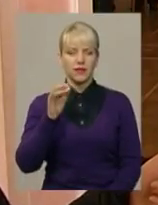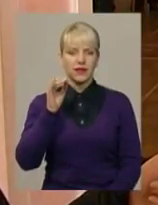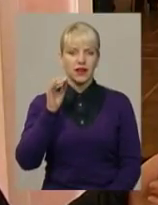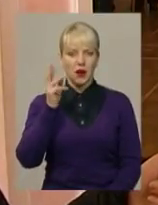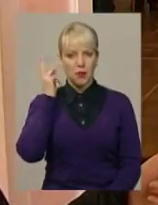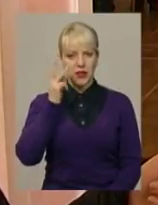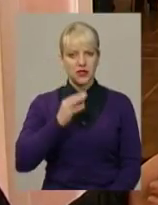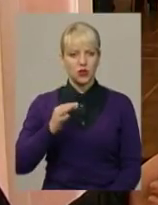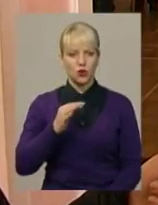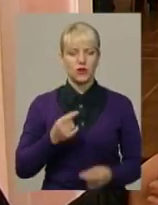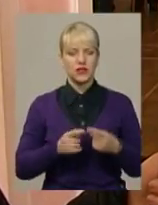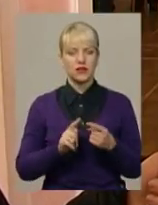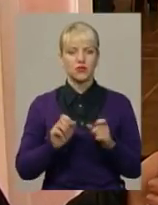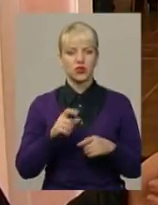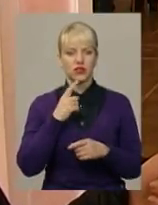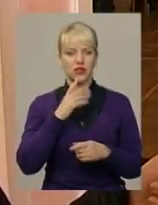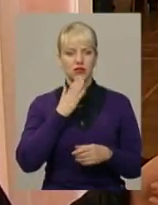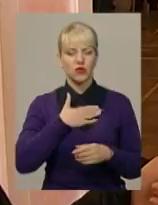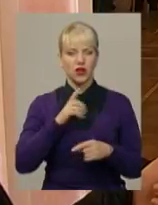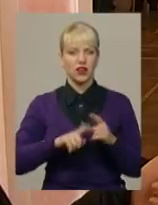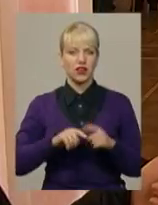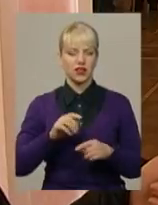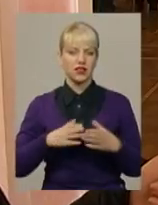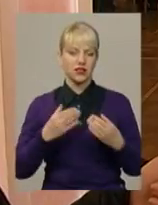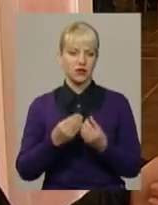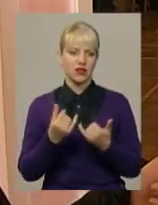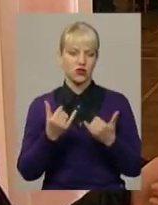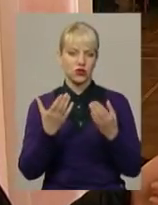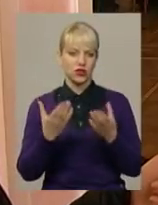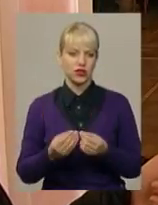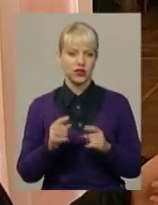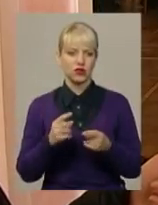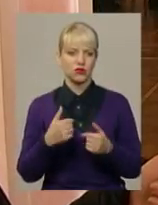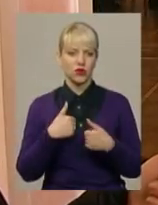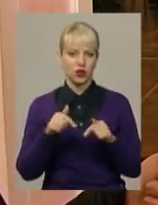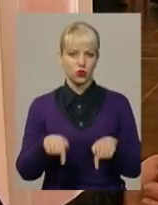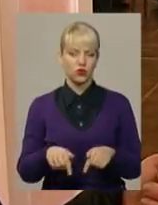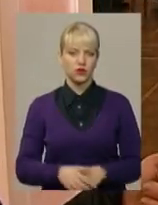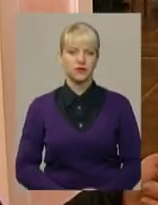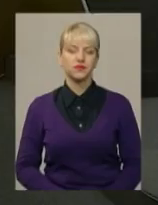можна сказати, моя рідна сім'я на сьогоднішній день. І тому я тут.